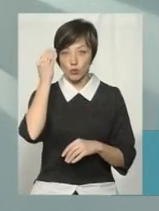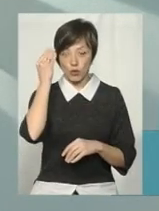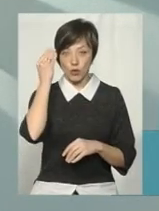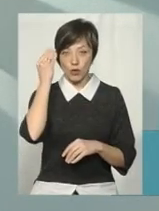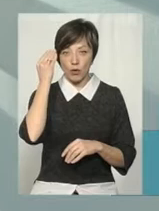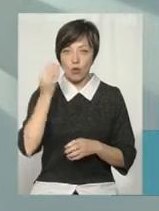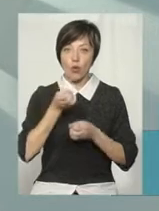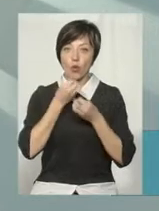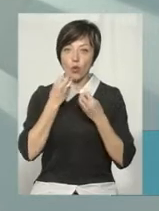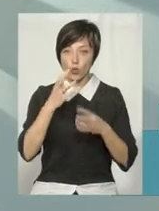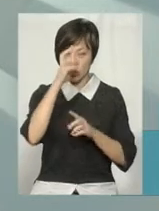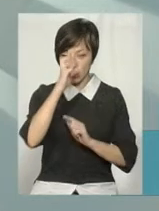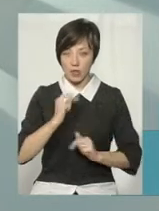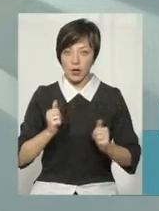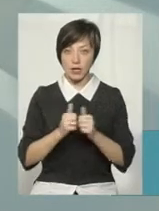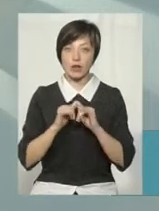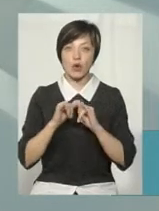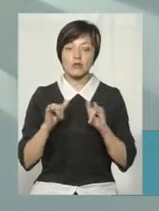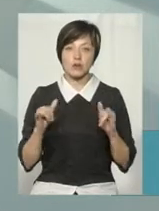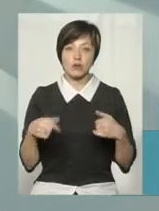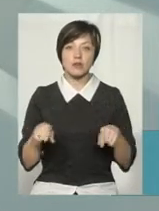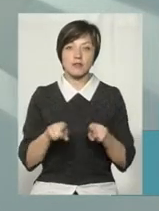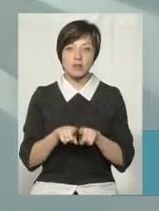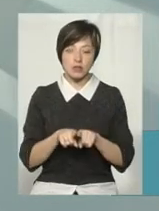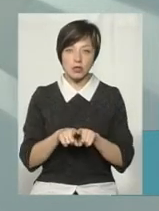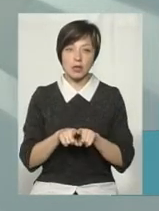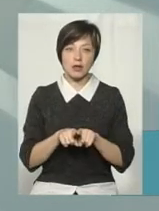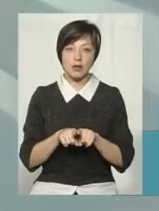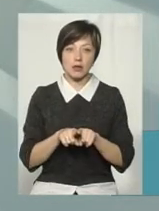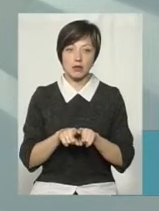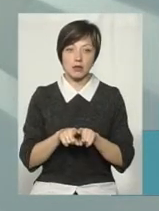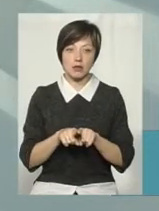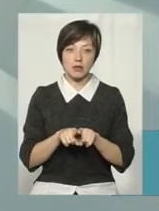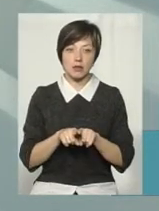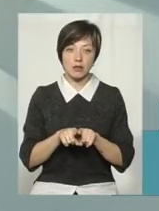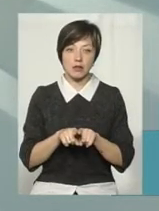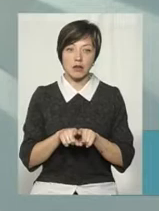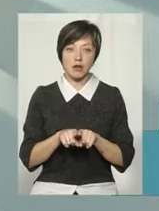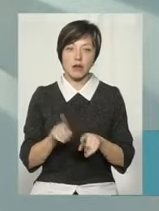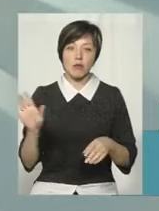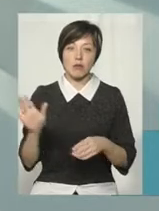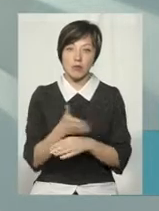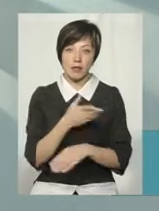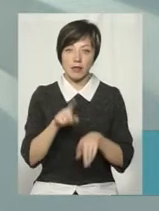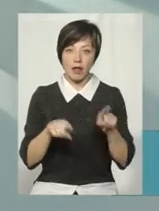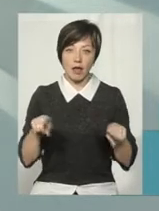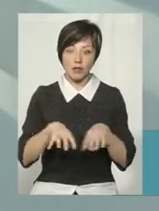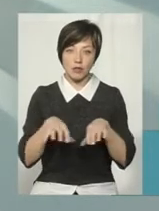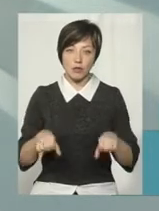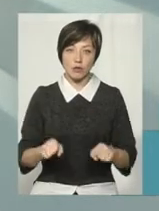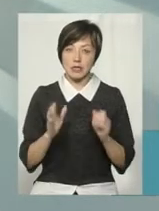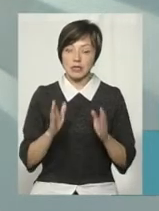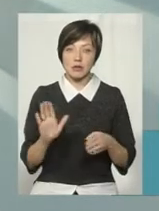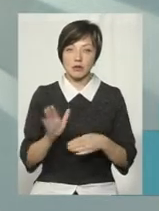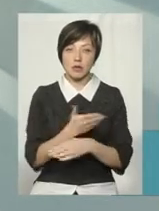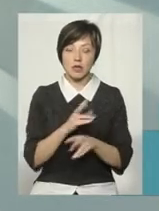хорошій країні, розвинутій, все ж таки вже голову деяких посадовців, вони би вже полетіли. І вони не тільки